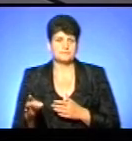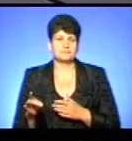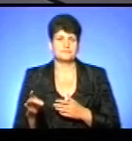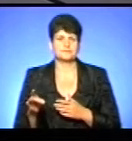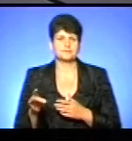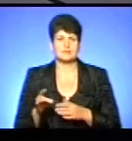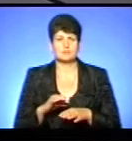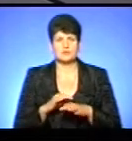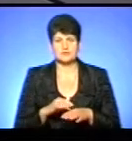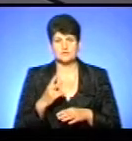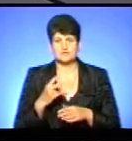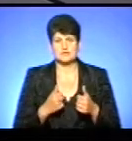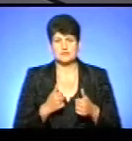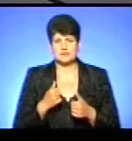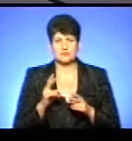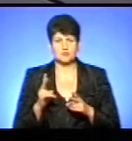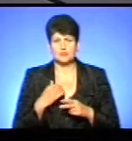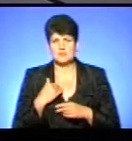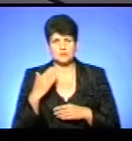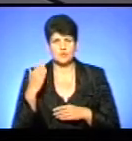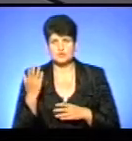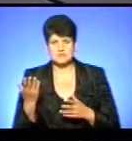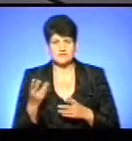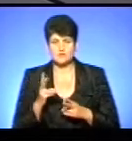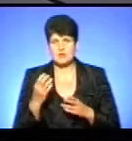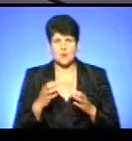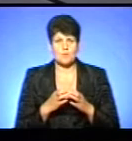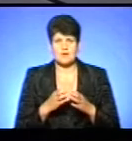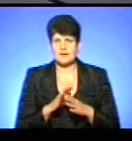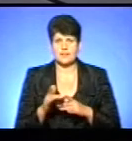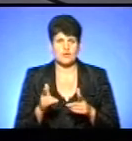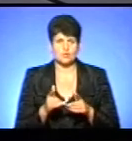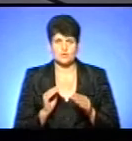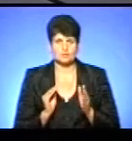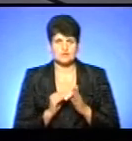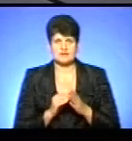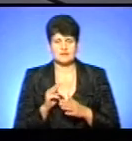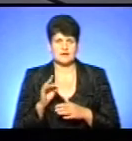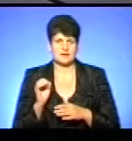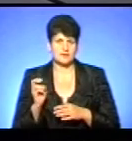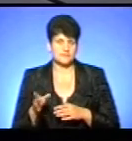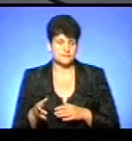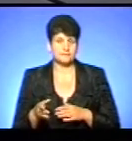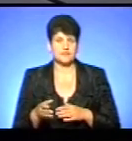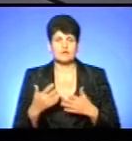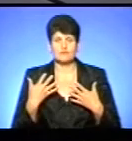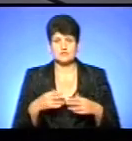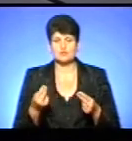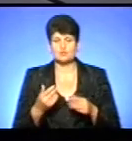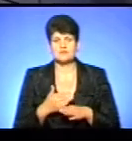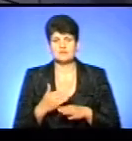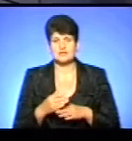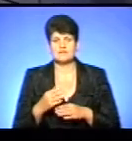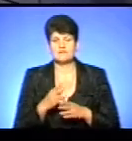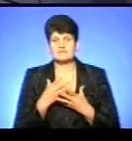проведені два тендери, і ніхто не зголосився, ні одна компанія, яка готова якраз поставити ці трекера. Тобто, вже кошти відділені ще